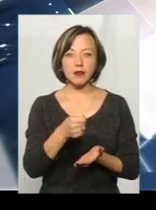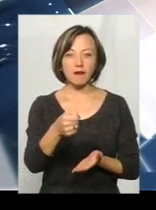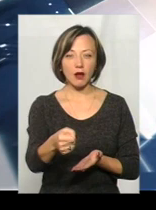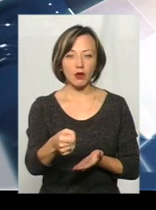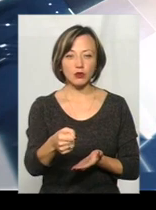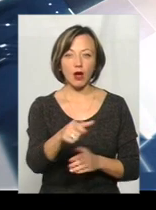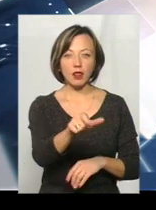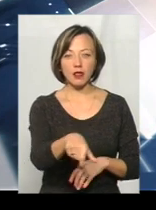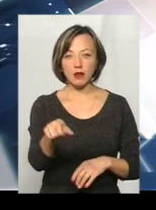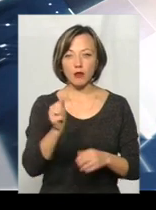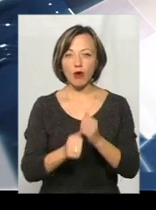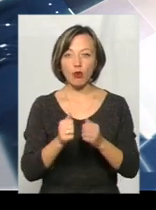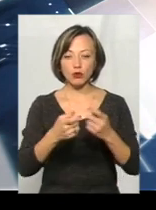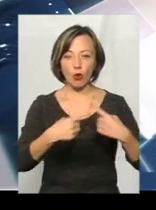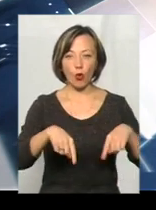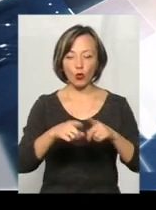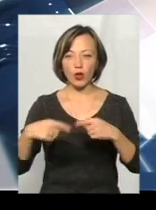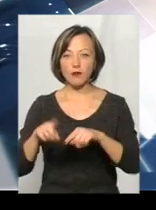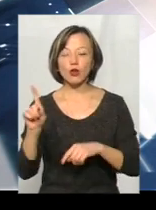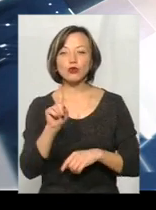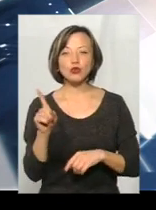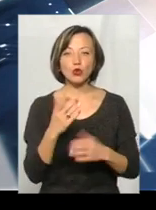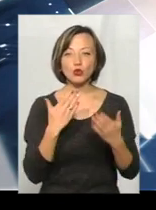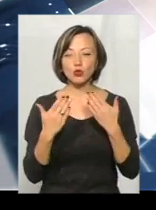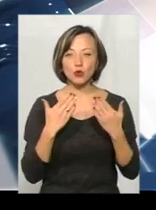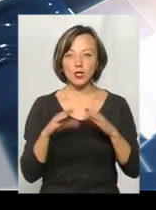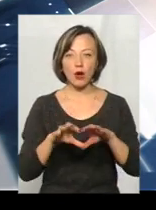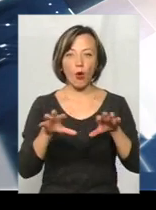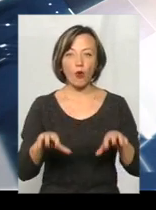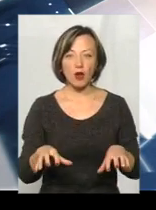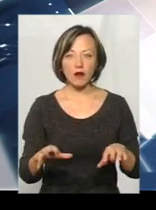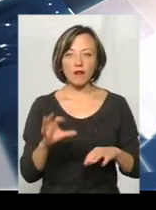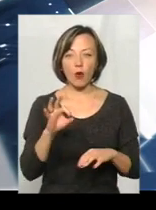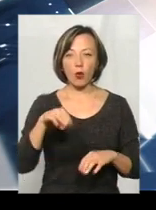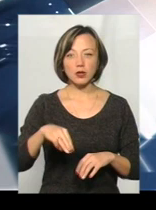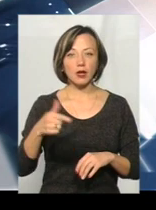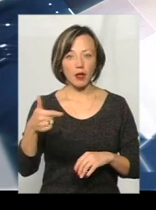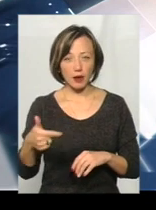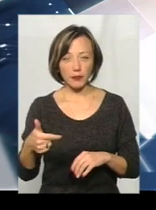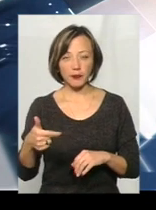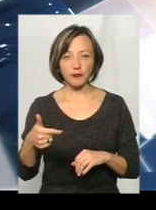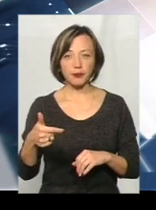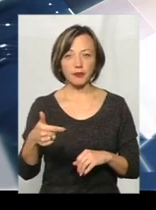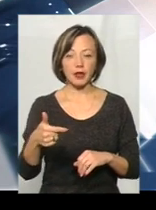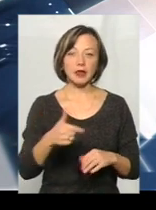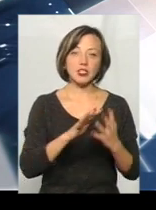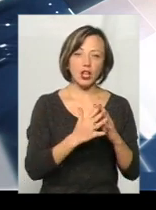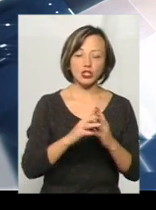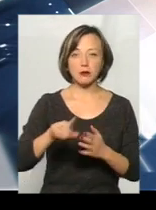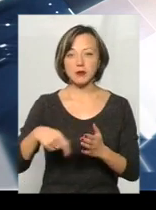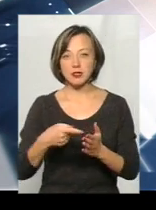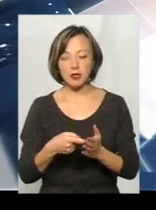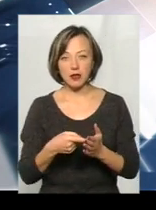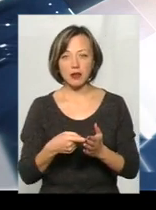кандидата по кожному із округів. Що стосується голів об'єднаних селищних, сільських, селищних, міських об'єднаних